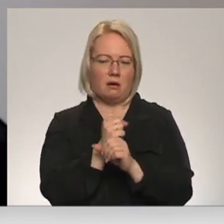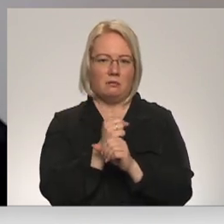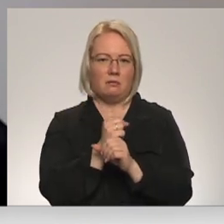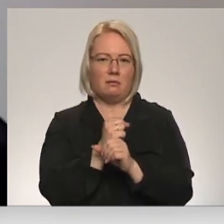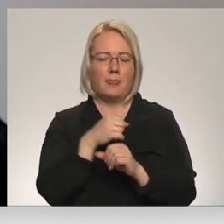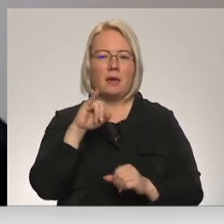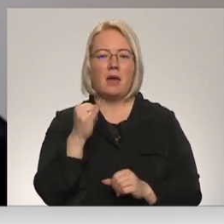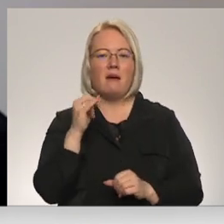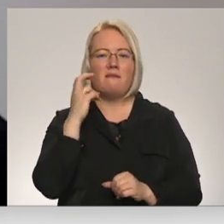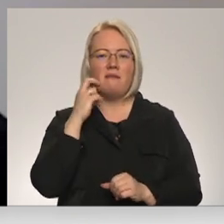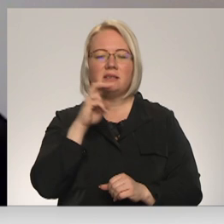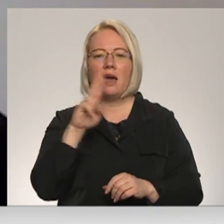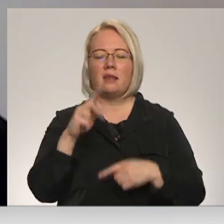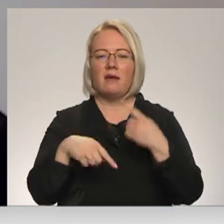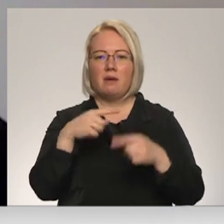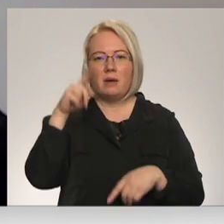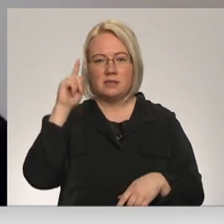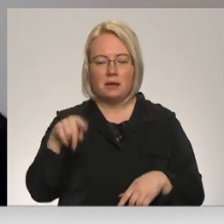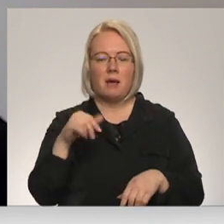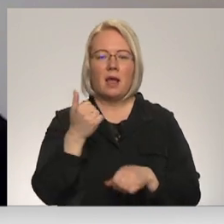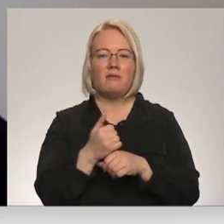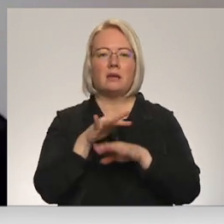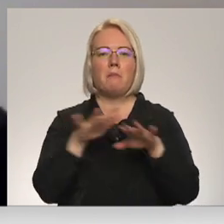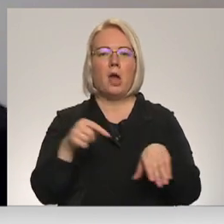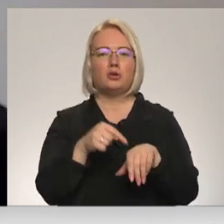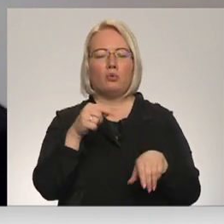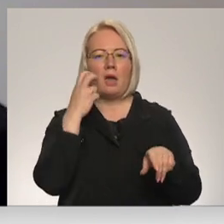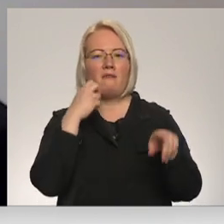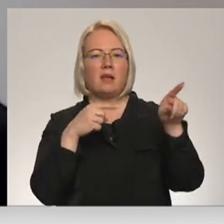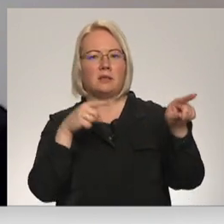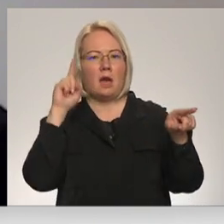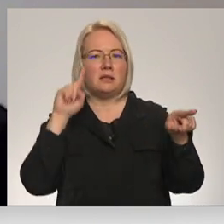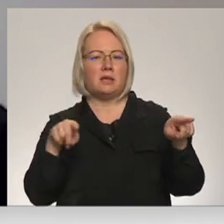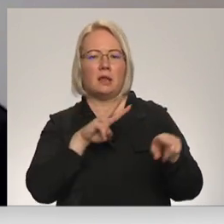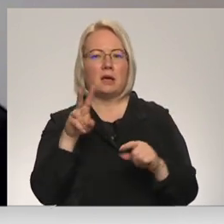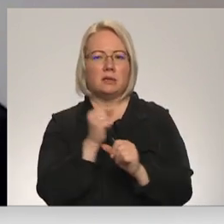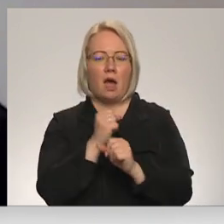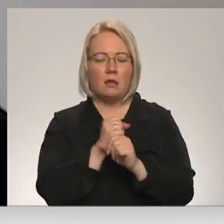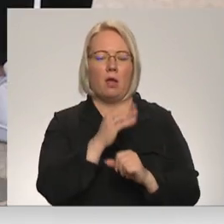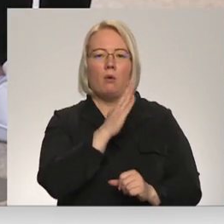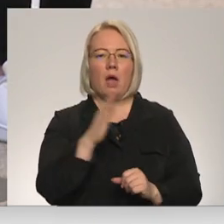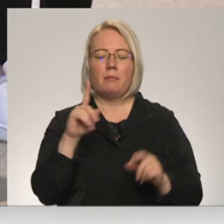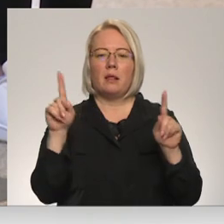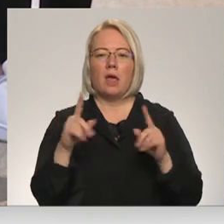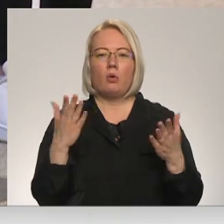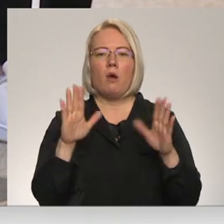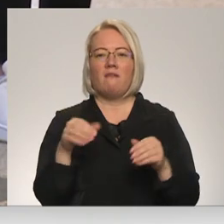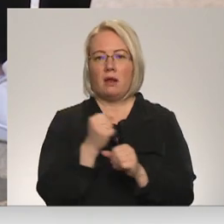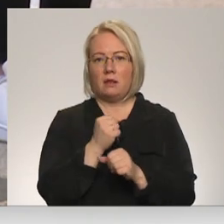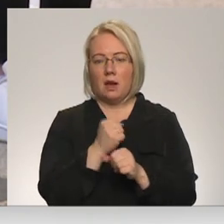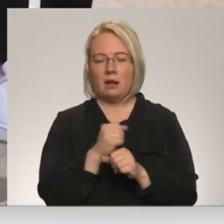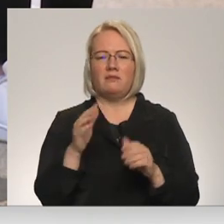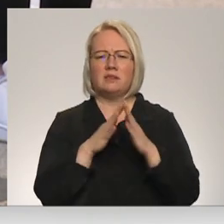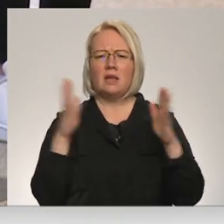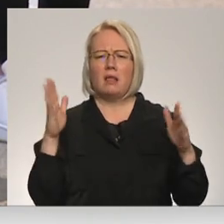pat ja vecāki nevienmēr to zina, bet vismaz sajūta, ka vecāki zinās, kas ir jādara, un ka viņam katram ir kaut kāda lieta, ko viņš var darīt. Vislielākās bažas, kas